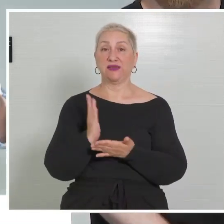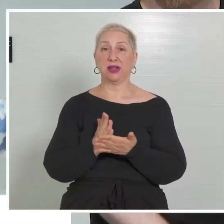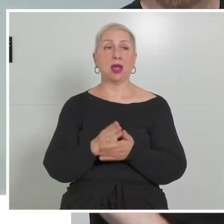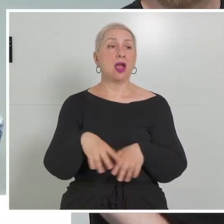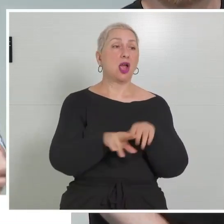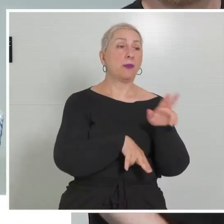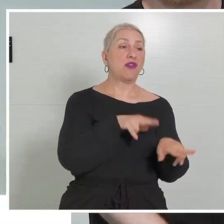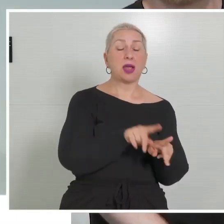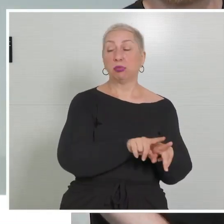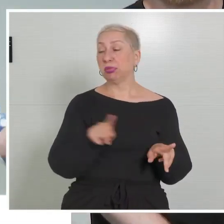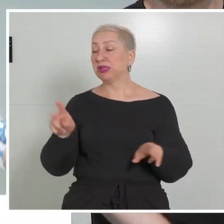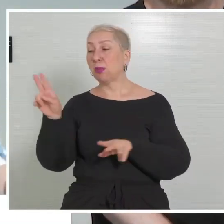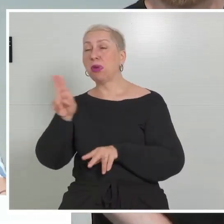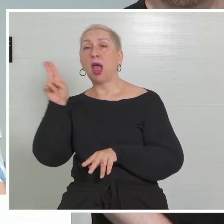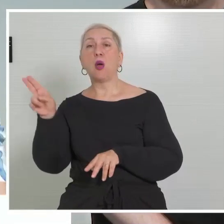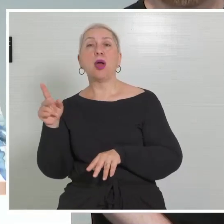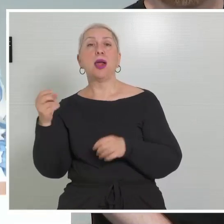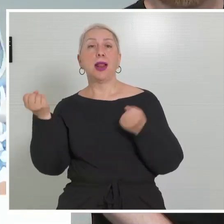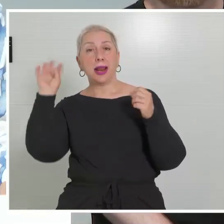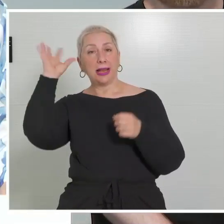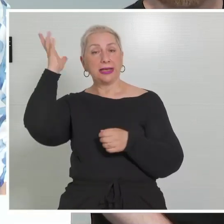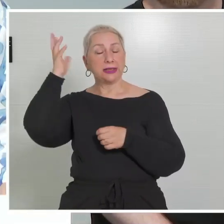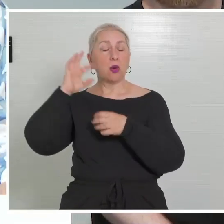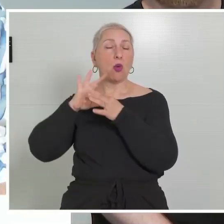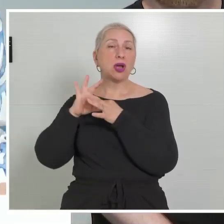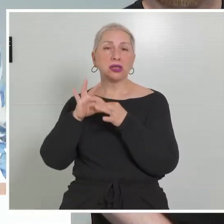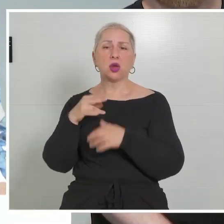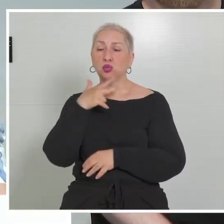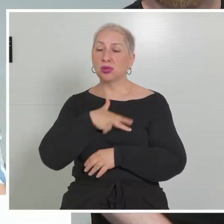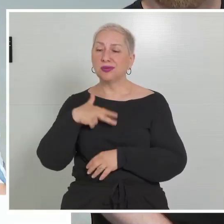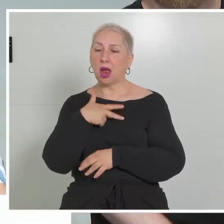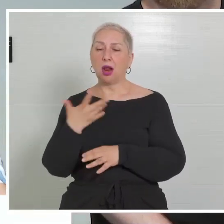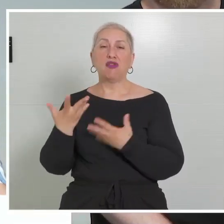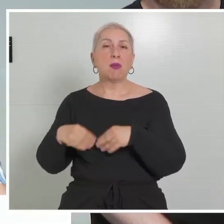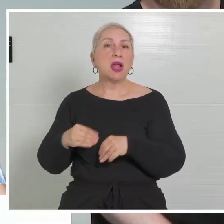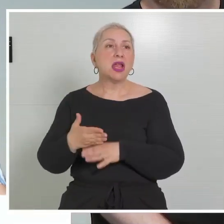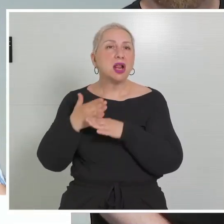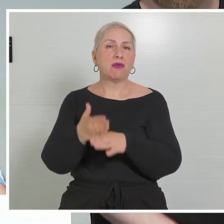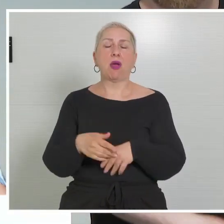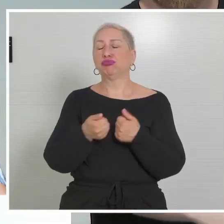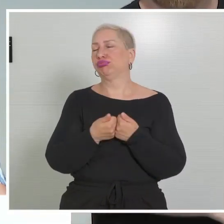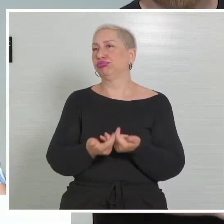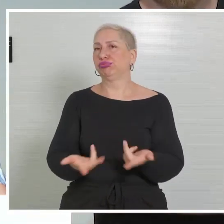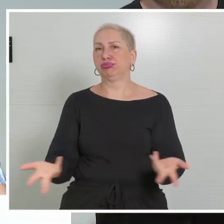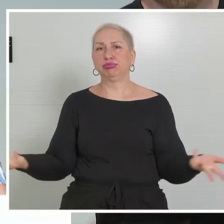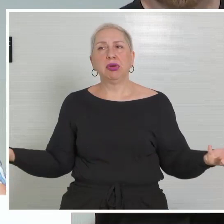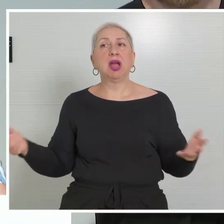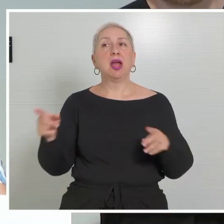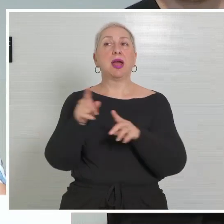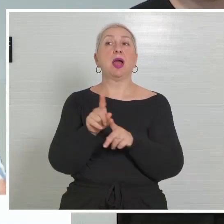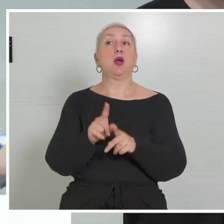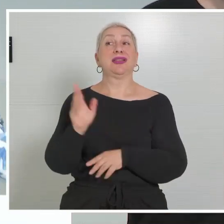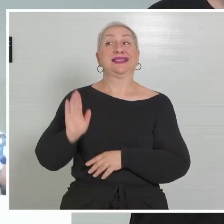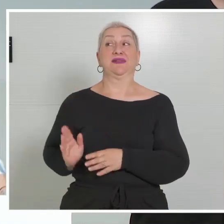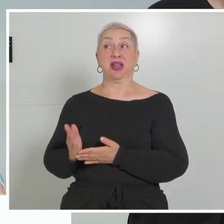die Blaulichtorganisationen bis zur Sozial- und Behindertenhilfe. Sehr, sehr unterschiedlich und schön und erfreulich ist hier vor allem auch, dass Zivildiener,